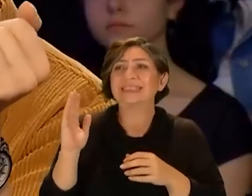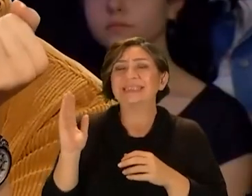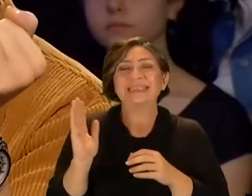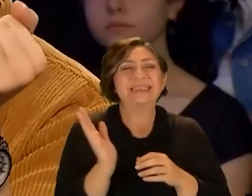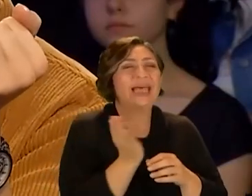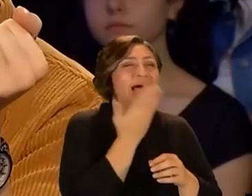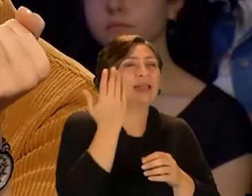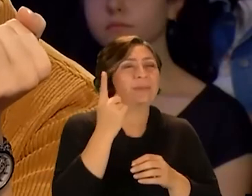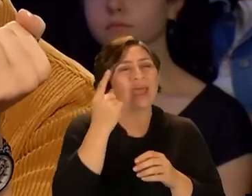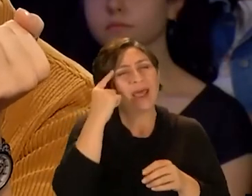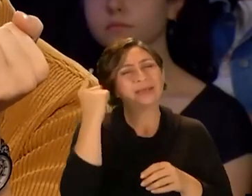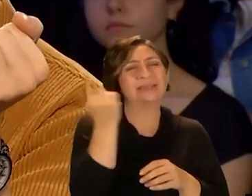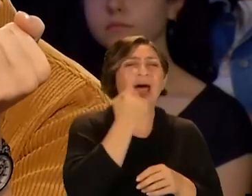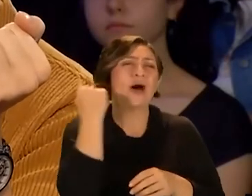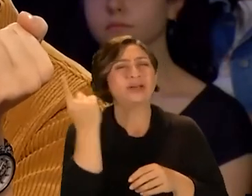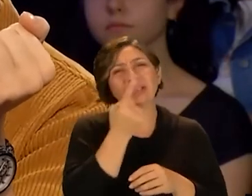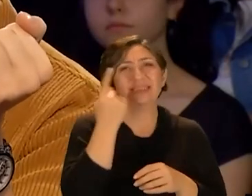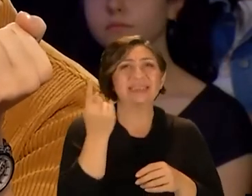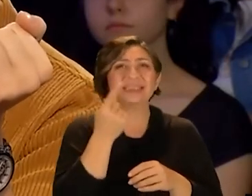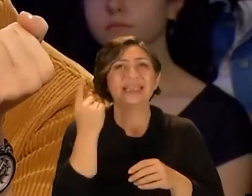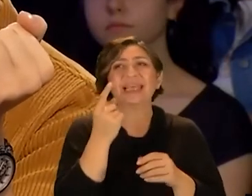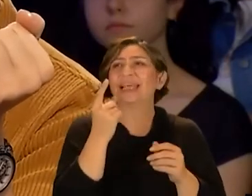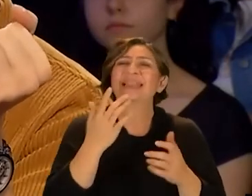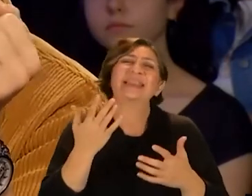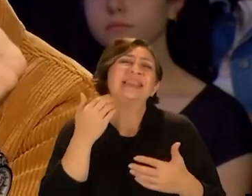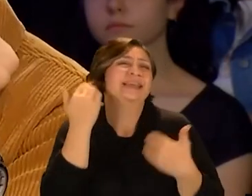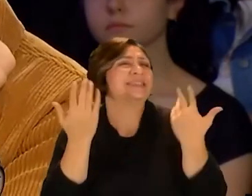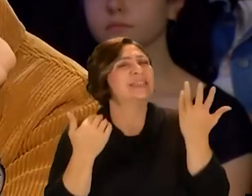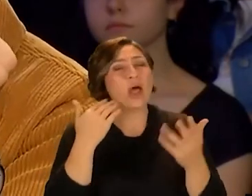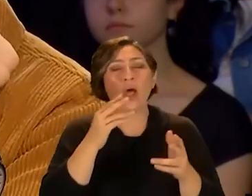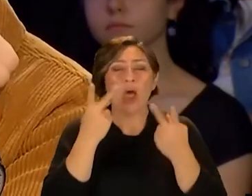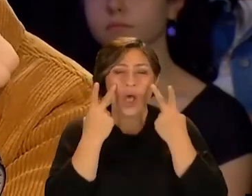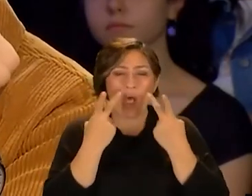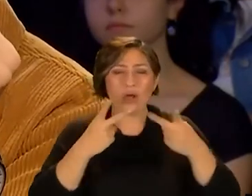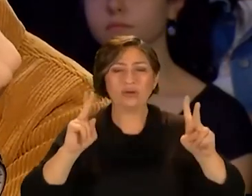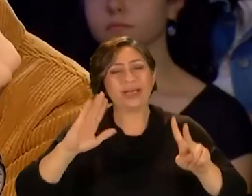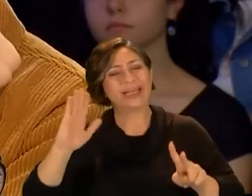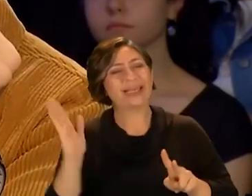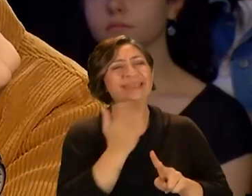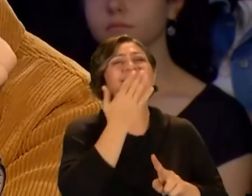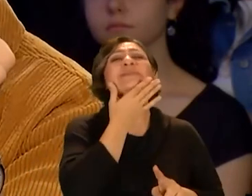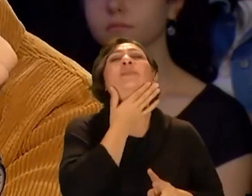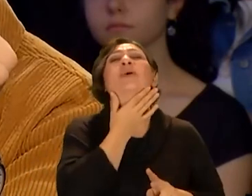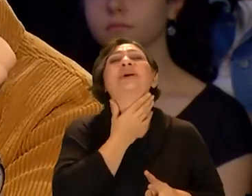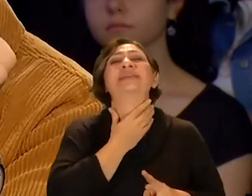Binara sarhoşların ağzından Özgürlük geçsin